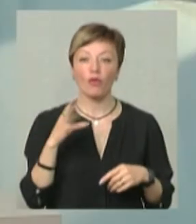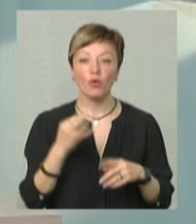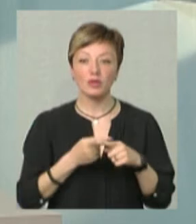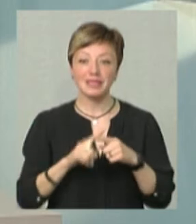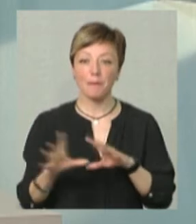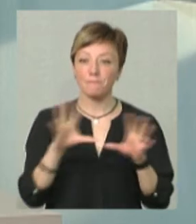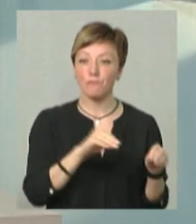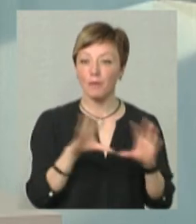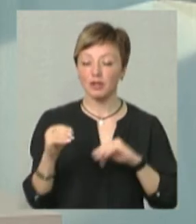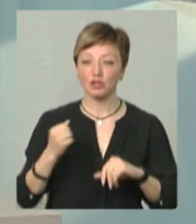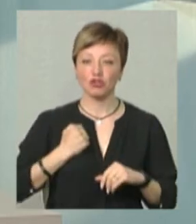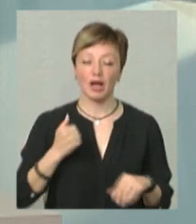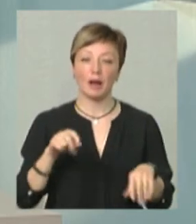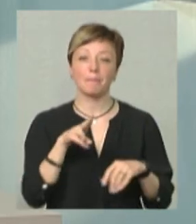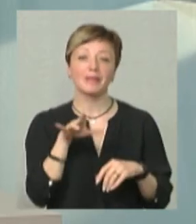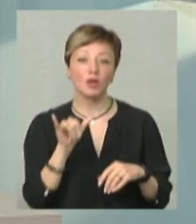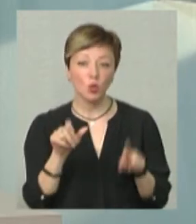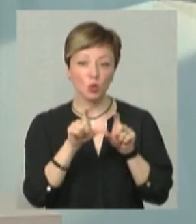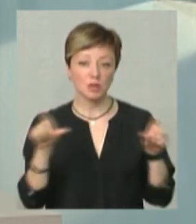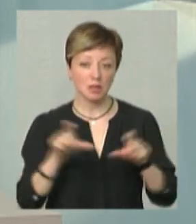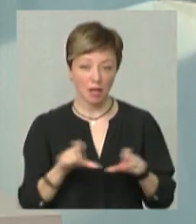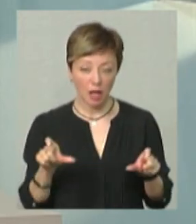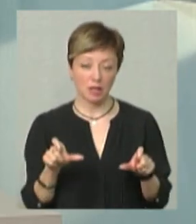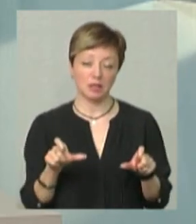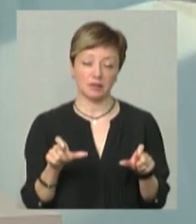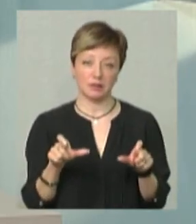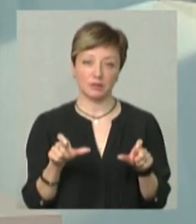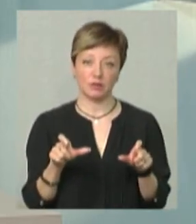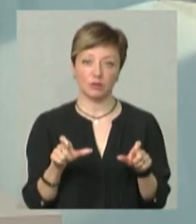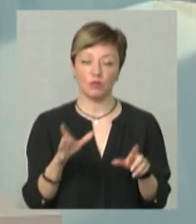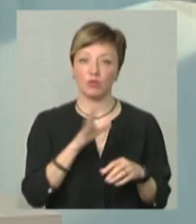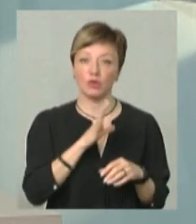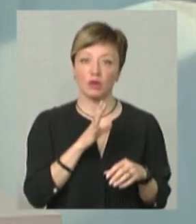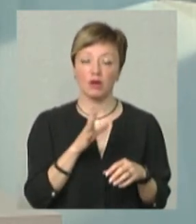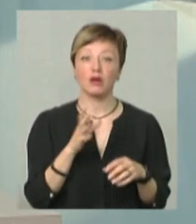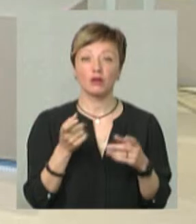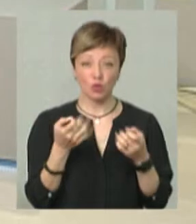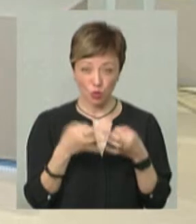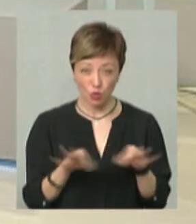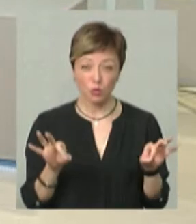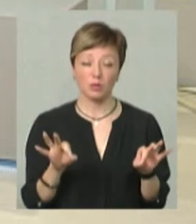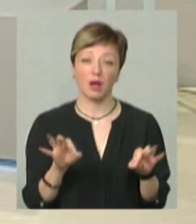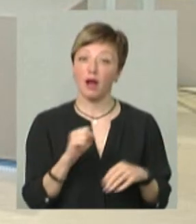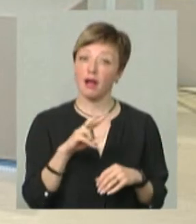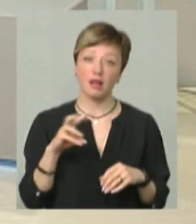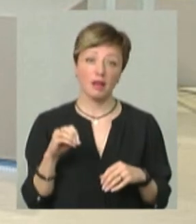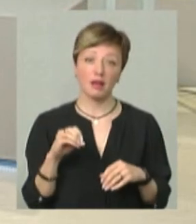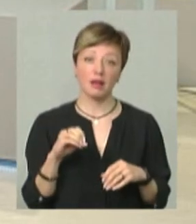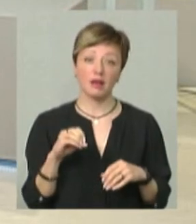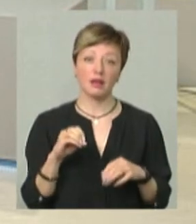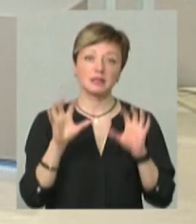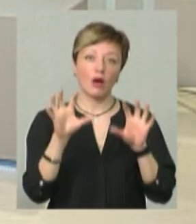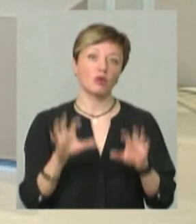оця академічна мобільність, на жаль, для закладів професійно-технічної освіти, вона хоча й була доступна, але